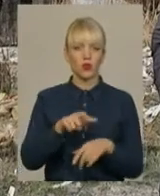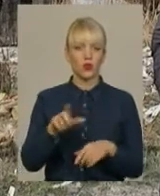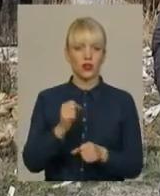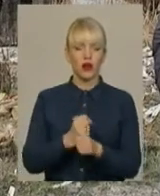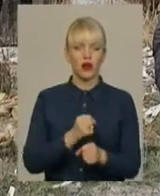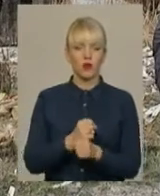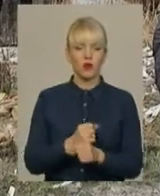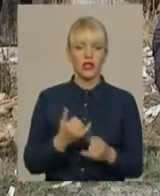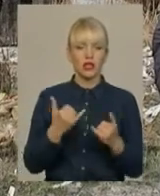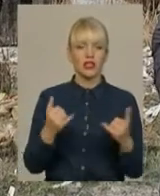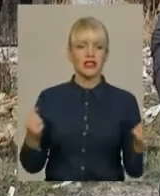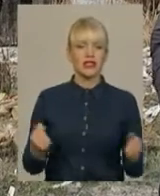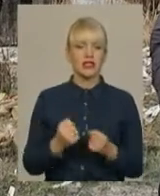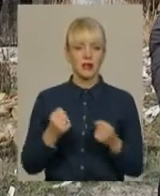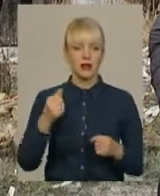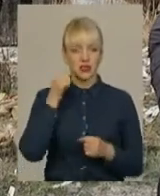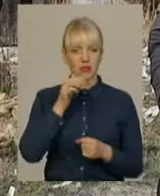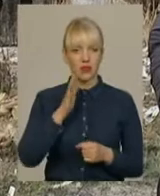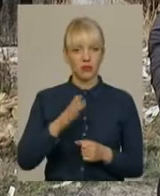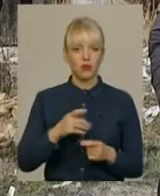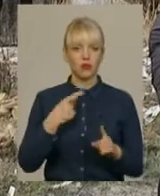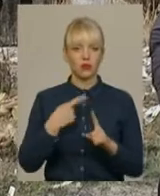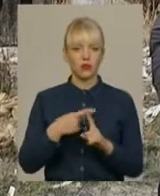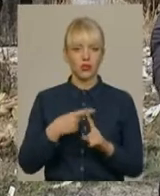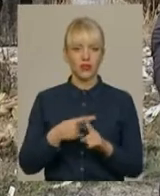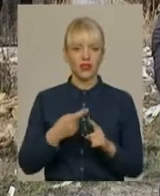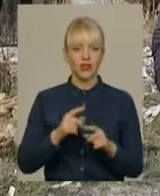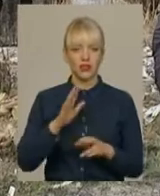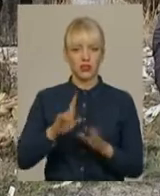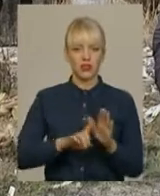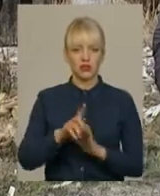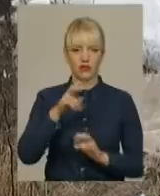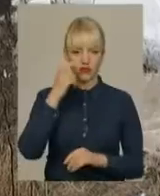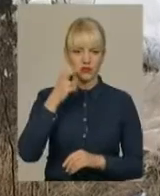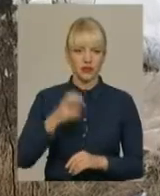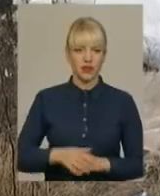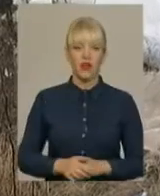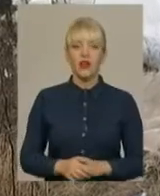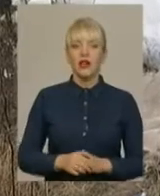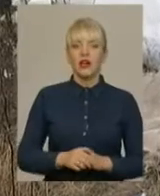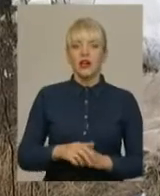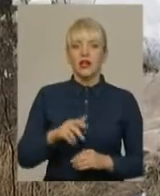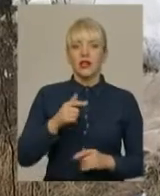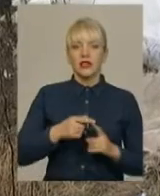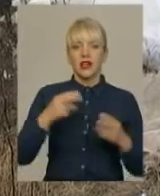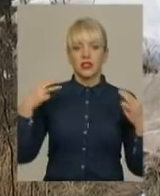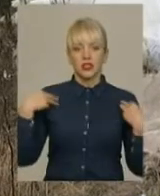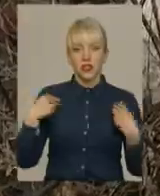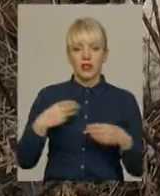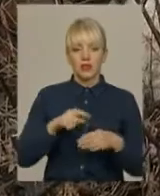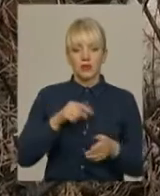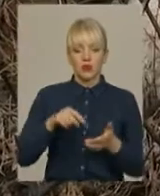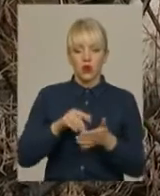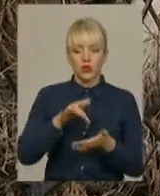Зараз зима, завтра буде температура плюсова, ці життя почнуть розлогатися. Начальник міського центру поводження з тваринами